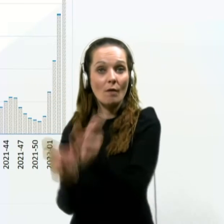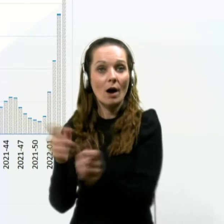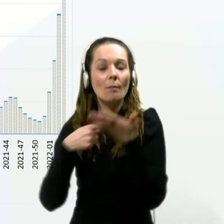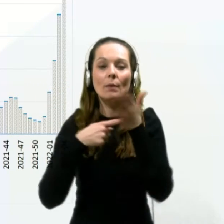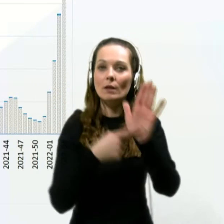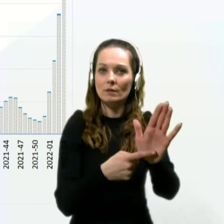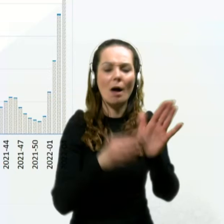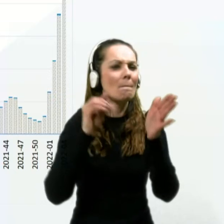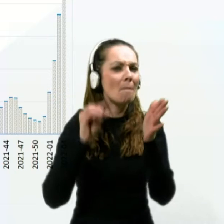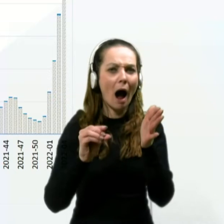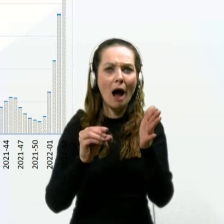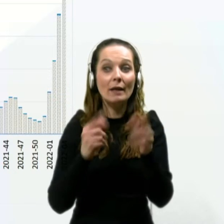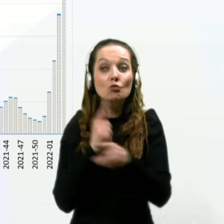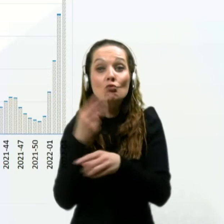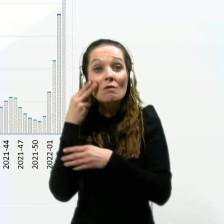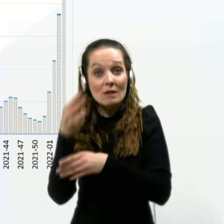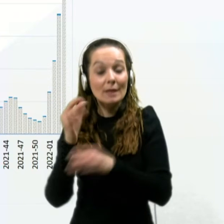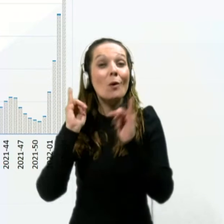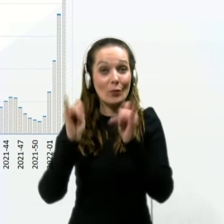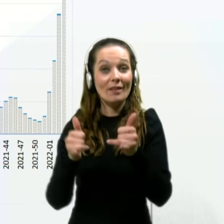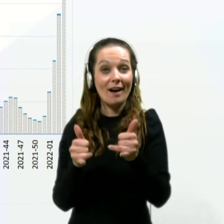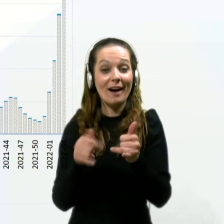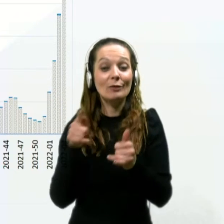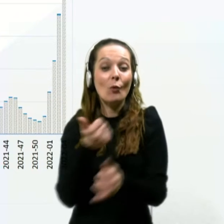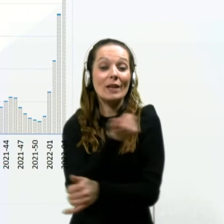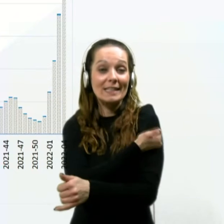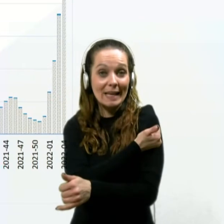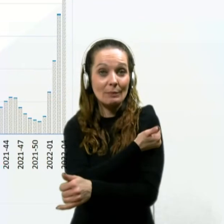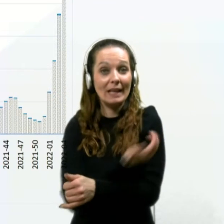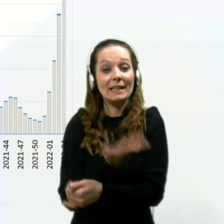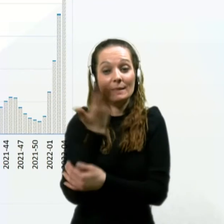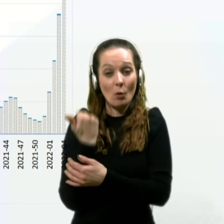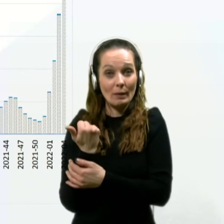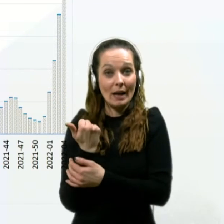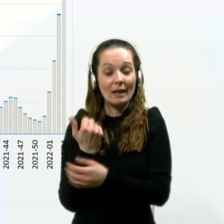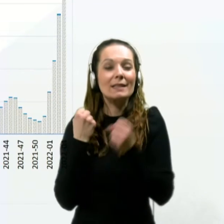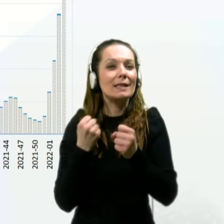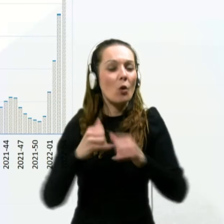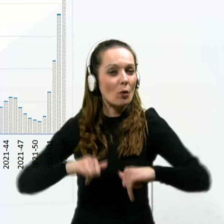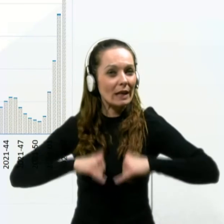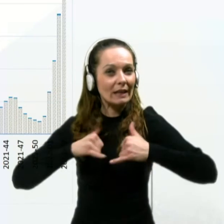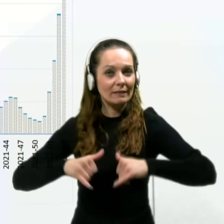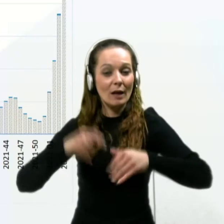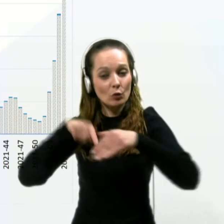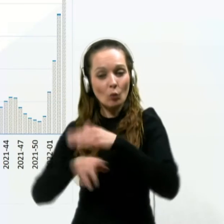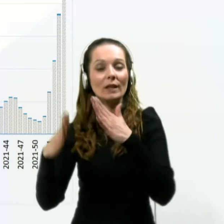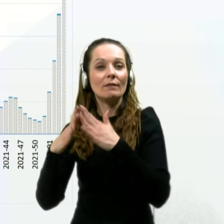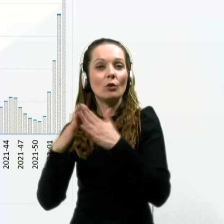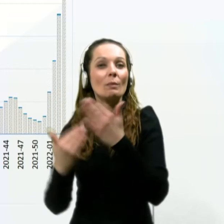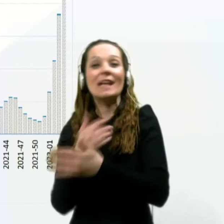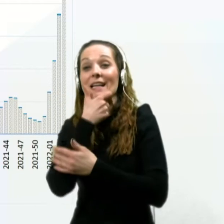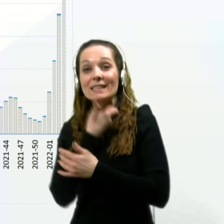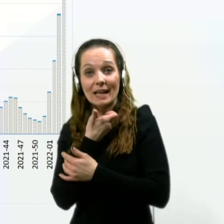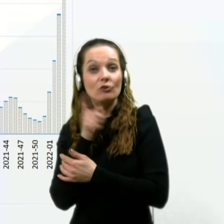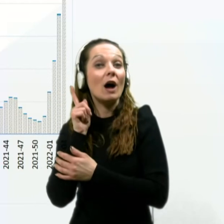resnično meh in vidimo, da je to cepljenje, ki smo ga tako zelo intenzivirali v domovih starejših občanov,